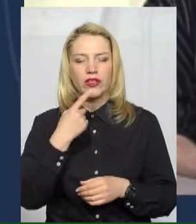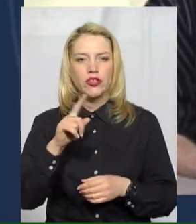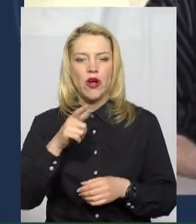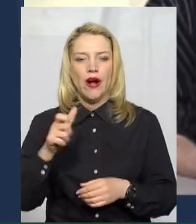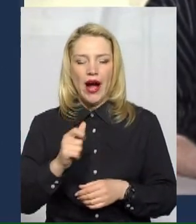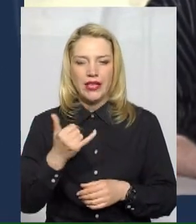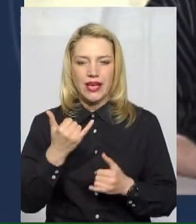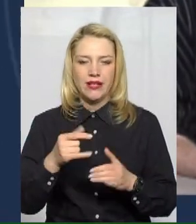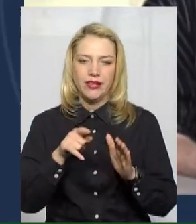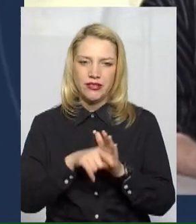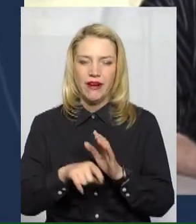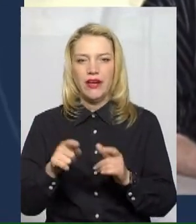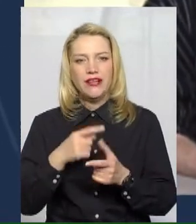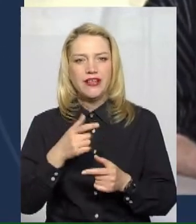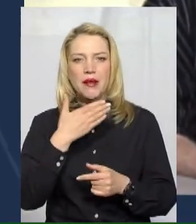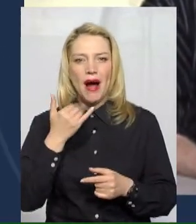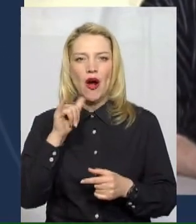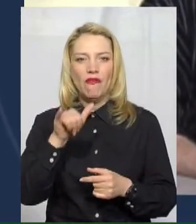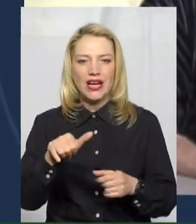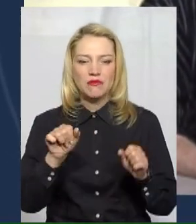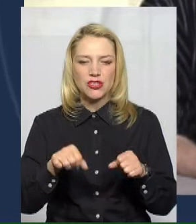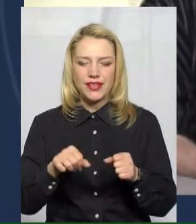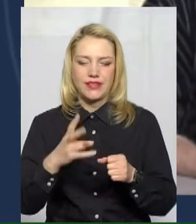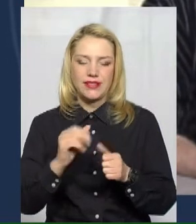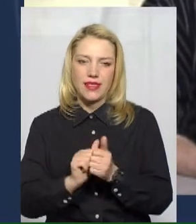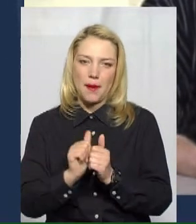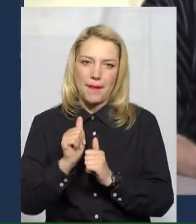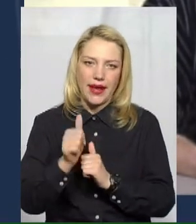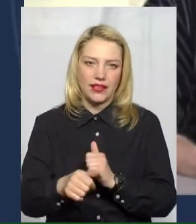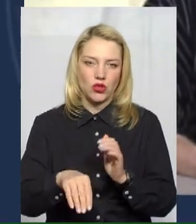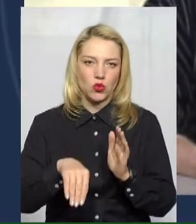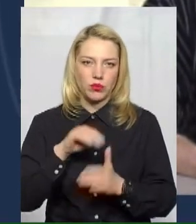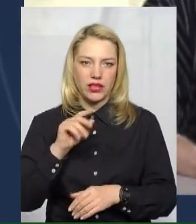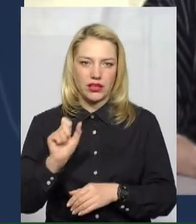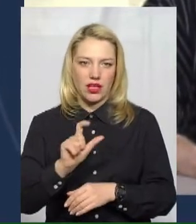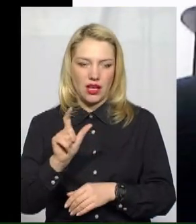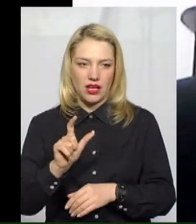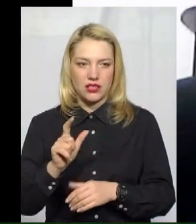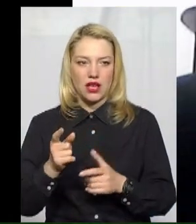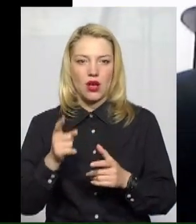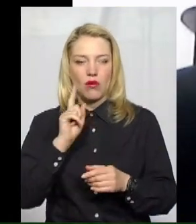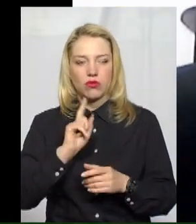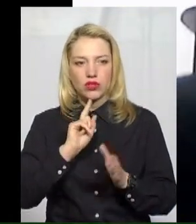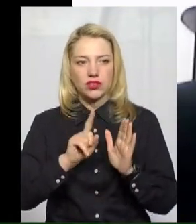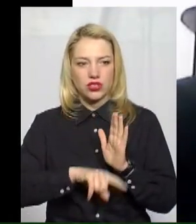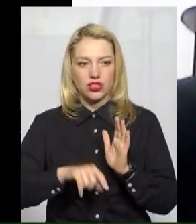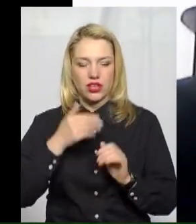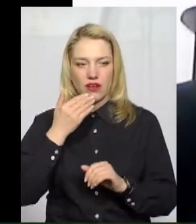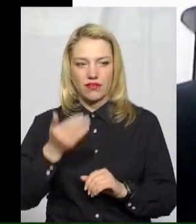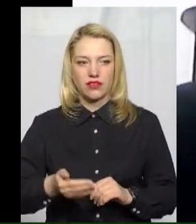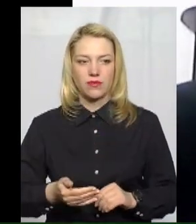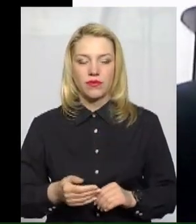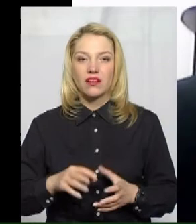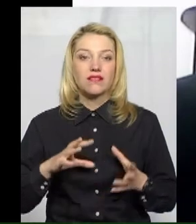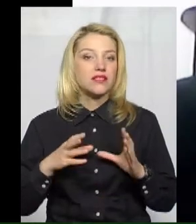наперед проплачувати, купувати більше газу, поки він дешевий? Взагалі, ми не